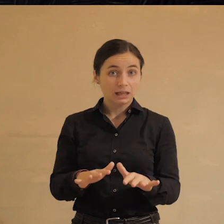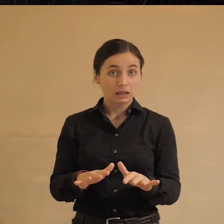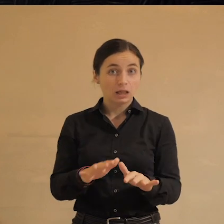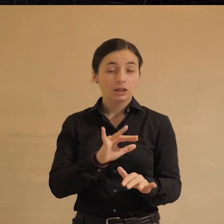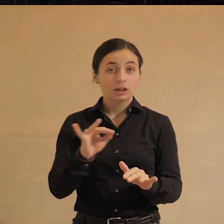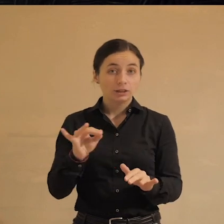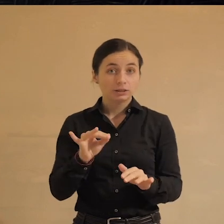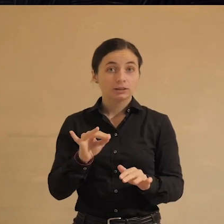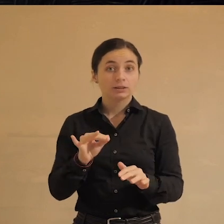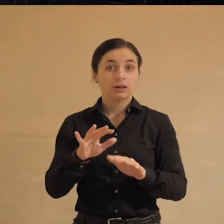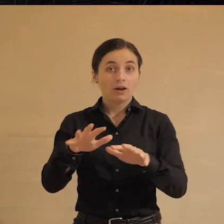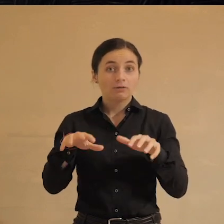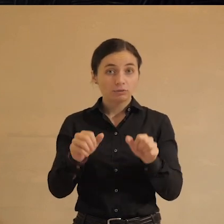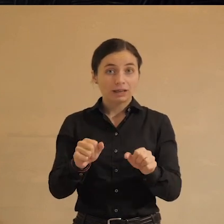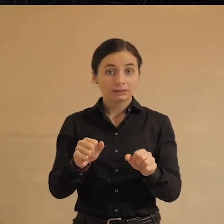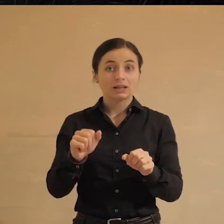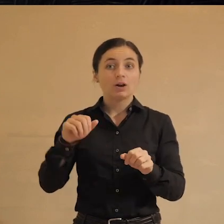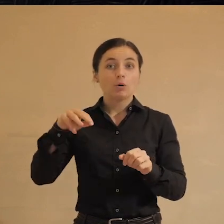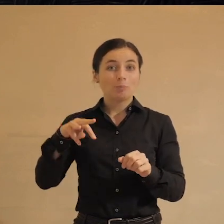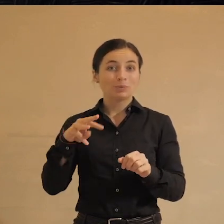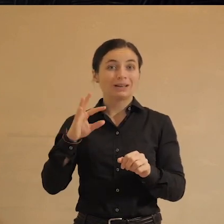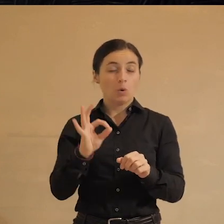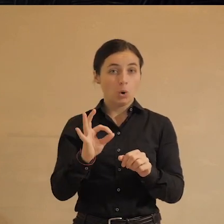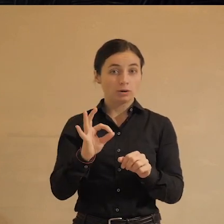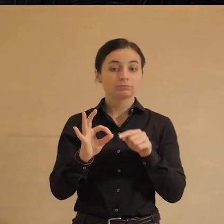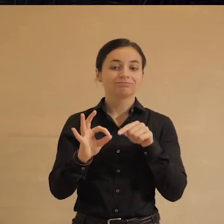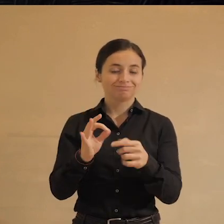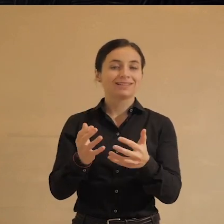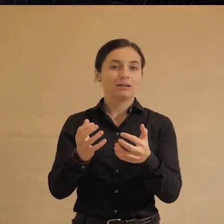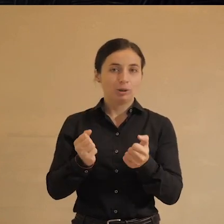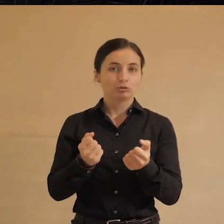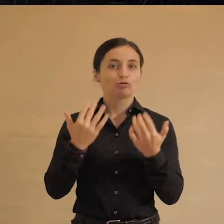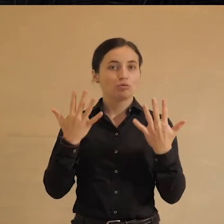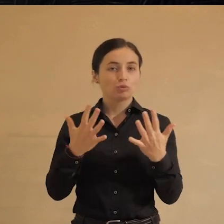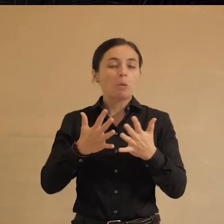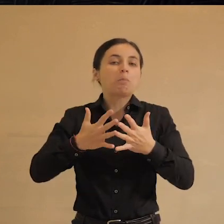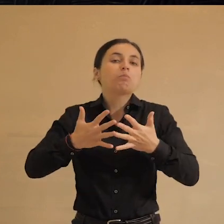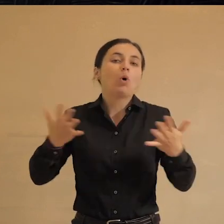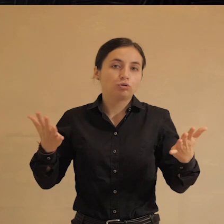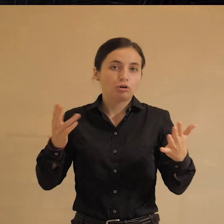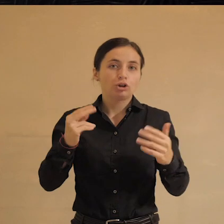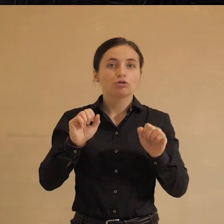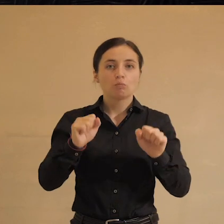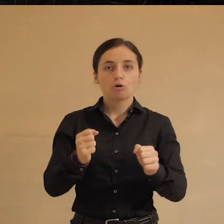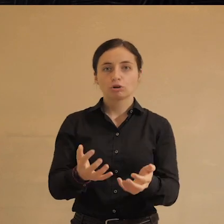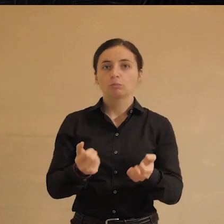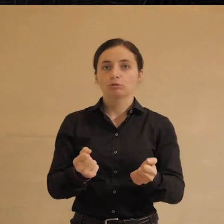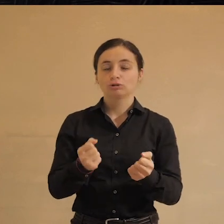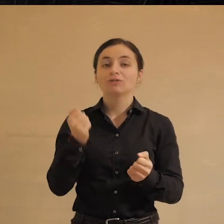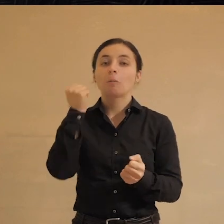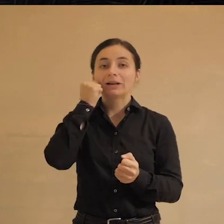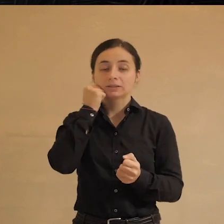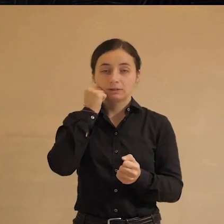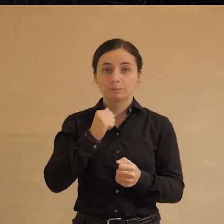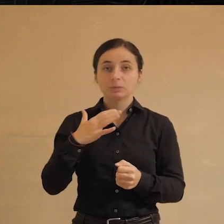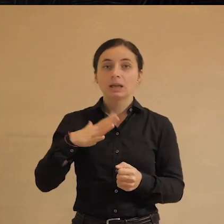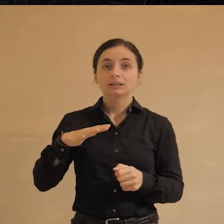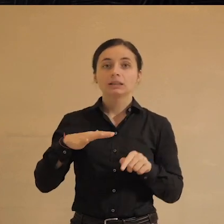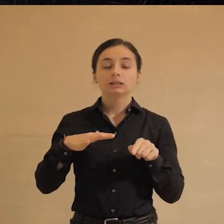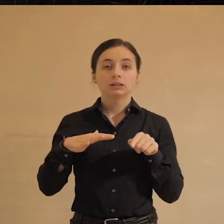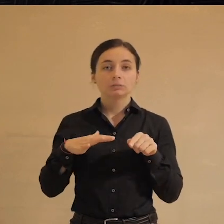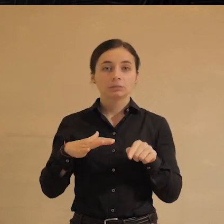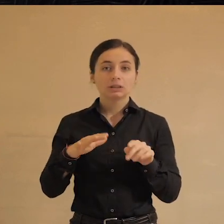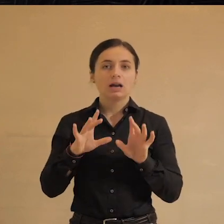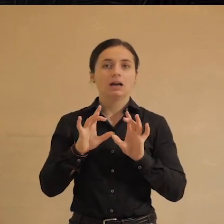перехватывать власть в муниципалитетах, то вы получите в руки больше, чем можно получить в Москве. Зачем я вам